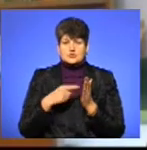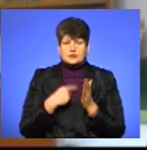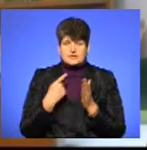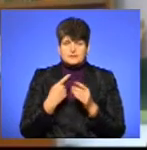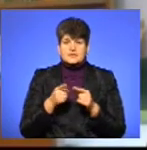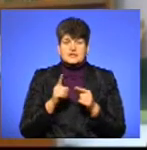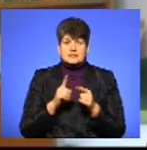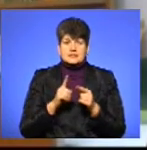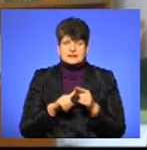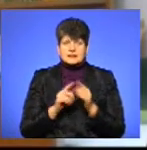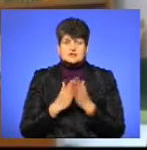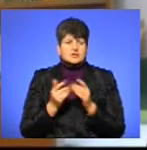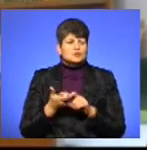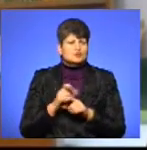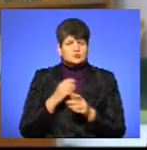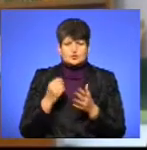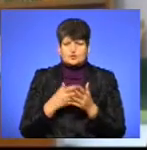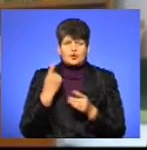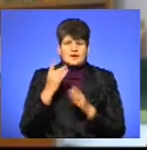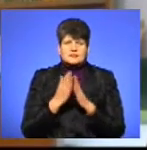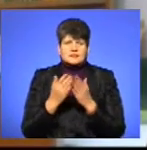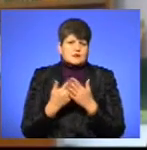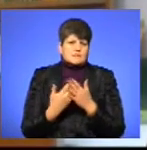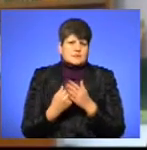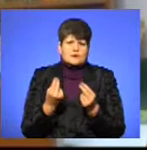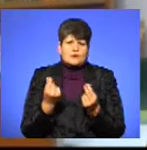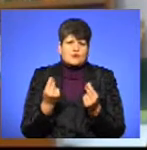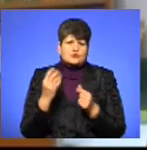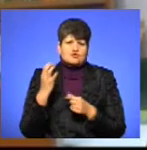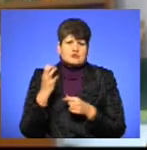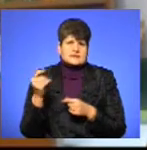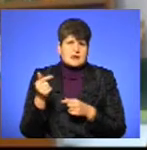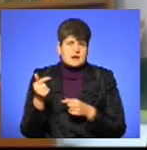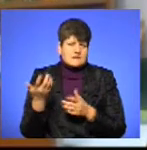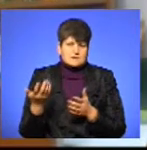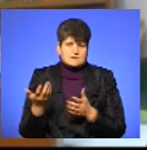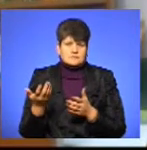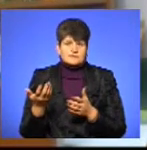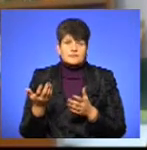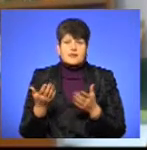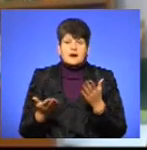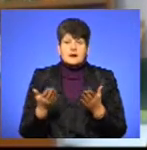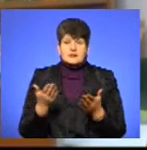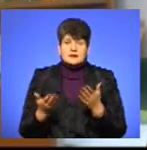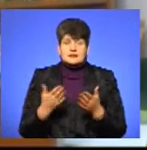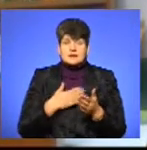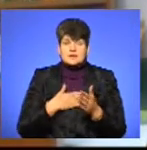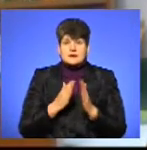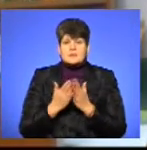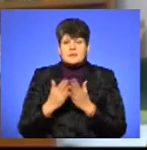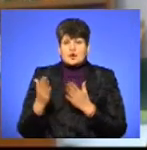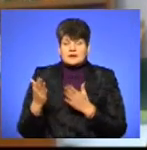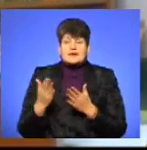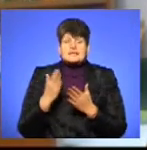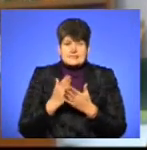Ці книжки дуже дорогі. Одна книжка приблизно коштує десь до 400 гривень. Але в нашій бібліотеці